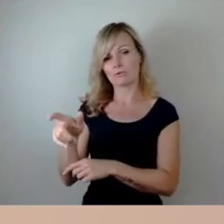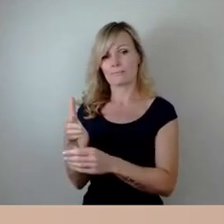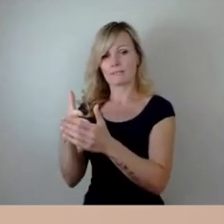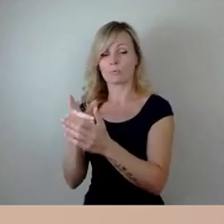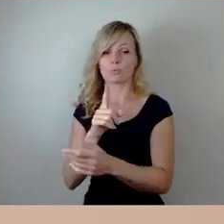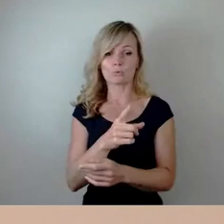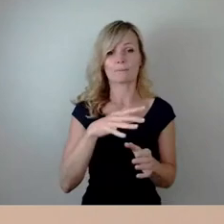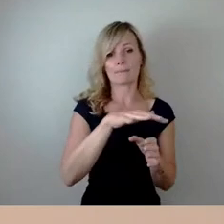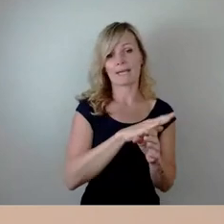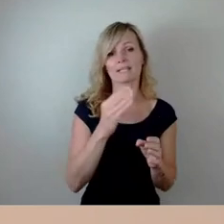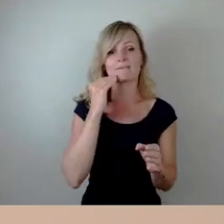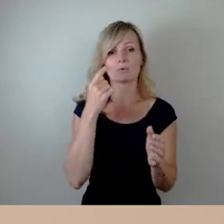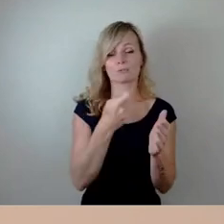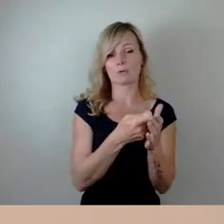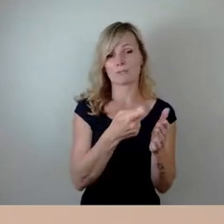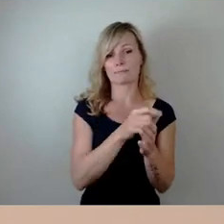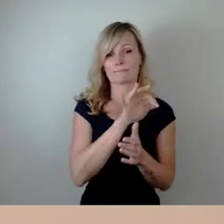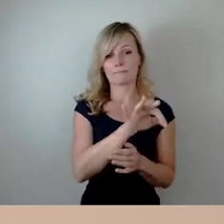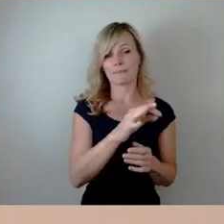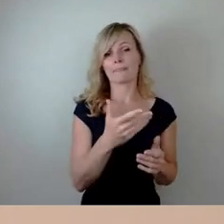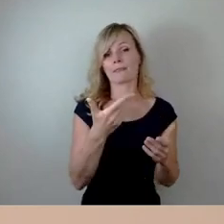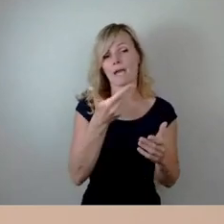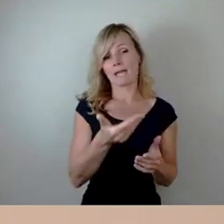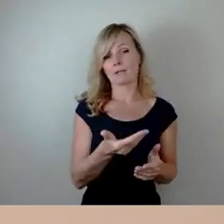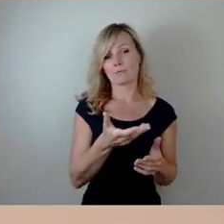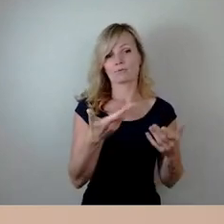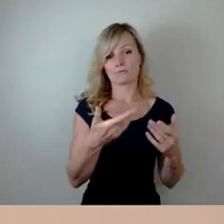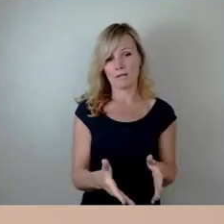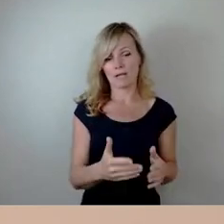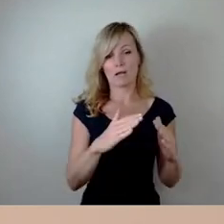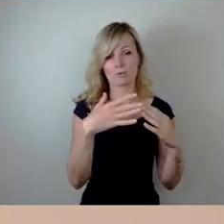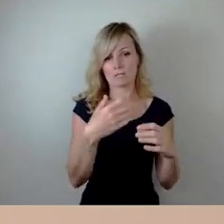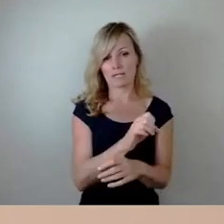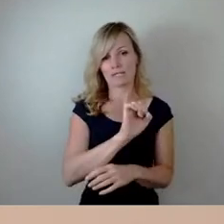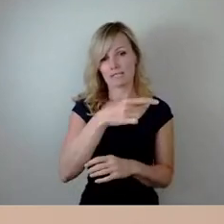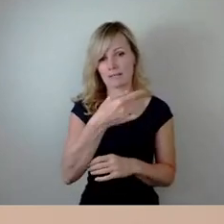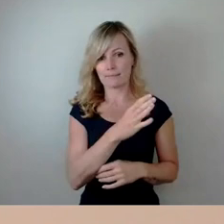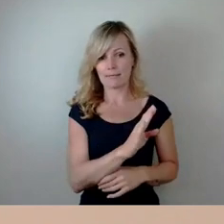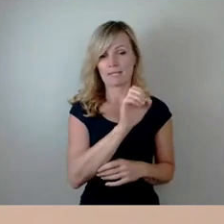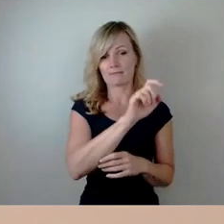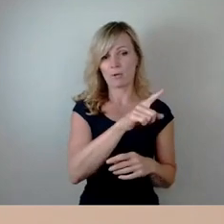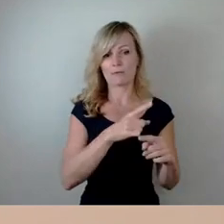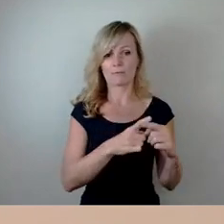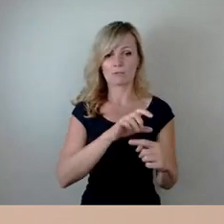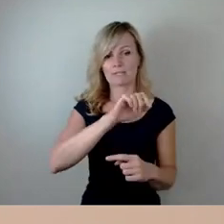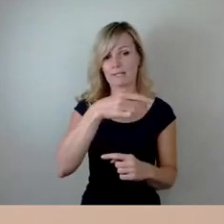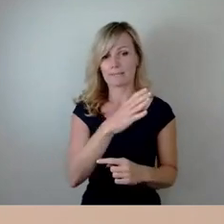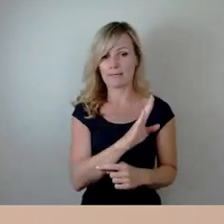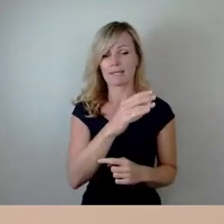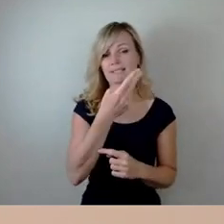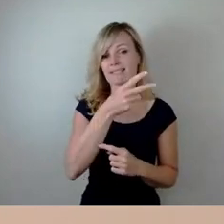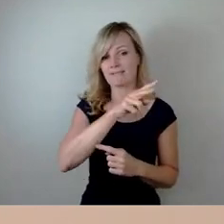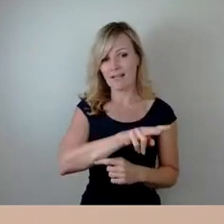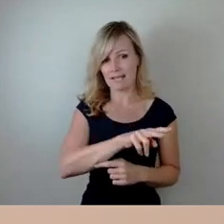Wohnkosten für einkommensschwächere Haushalte im SGB XII und II resultieren, im Laufe des